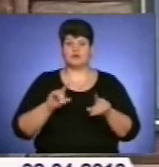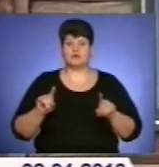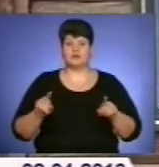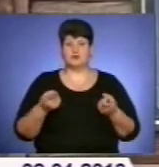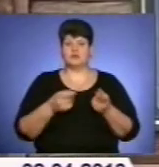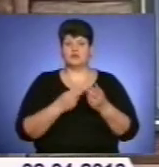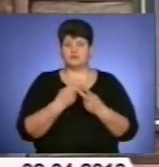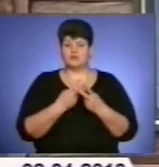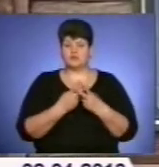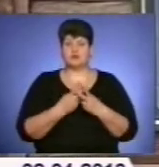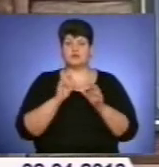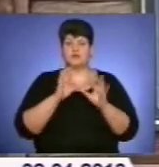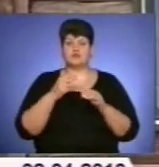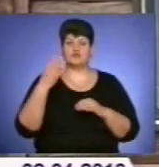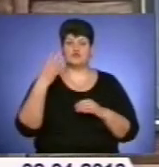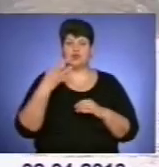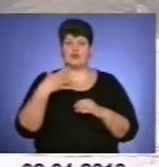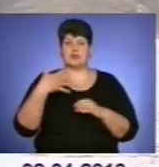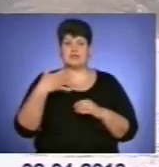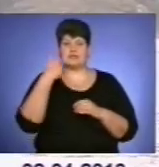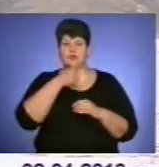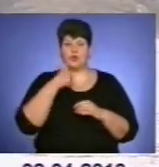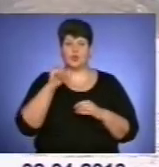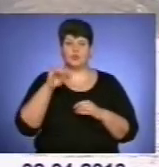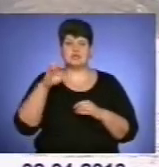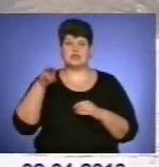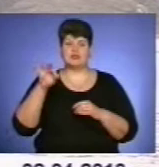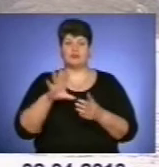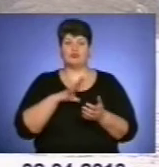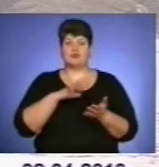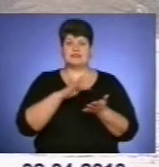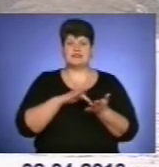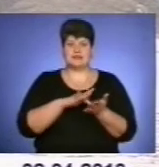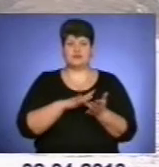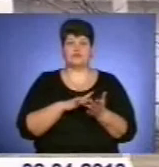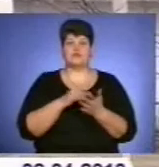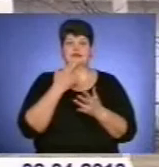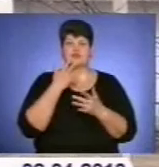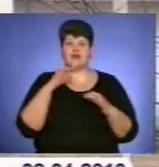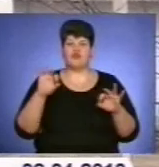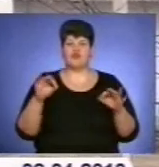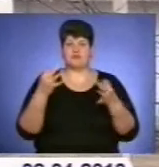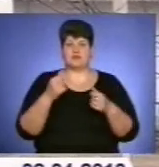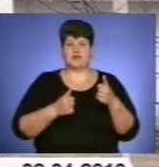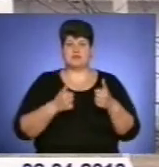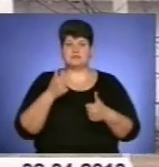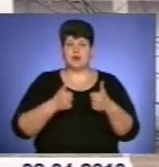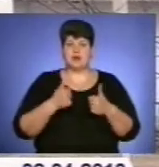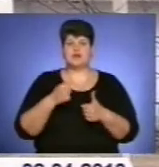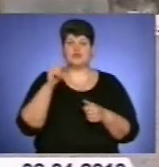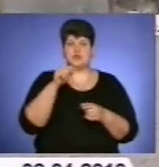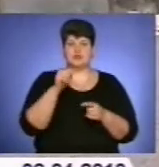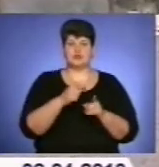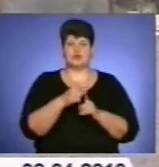розповідає, що у 40-50-х роках Устечко було центром національно-визвольних змагань. Тоді, за словами пана Володимира,